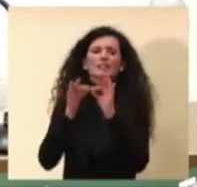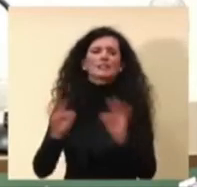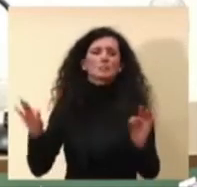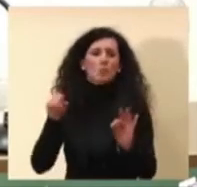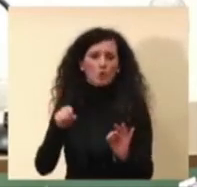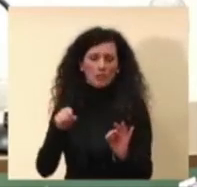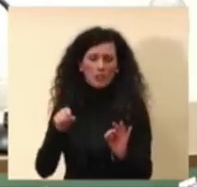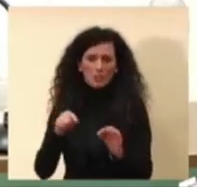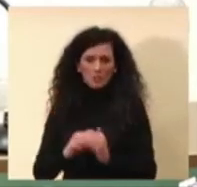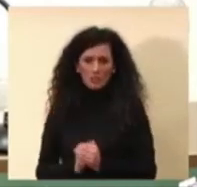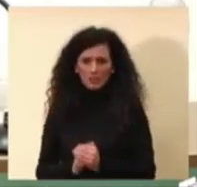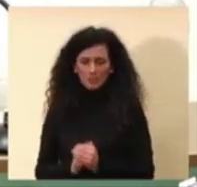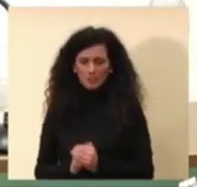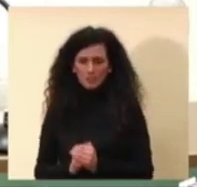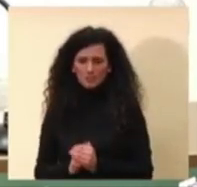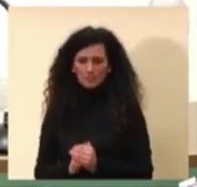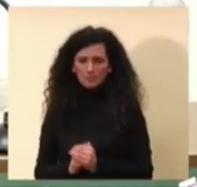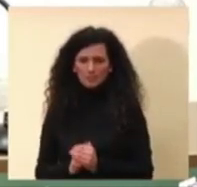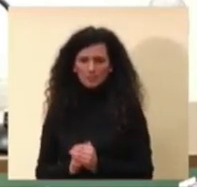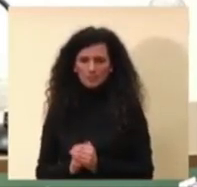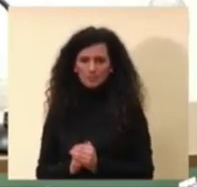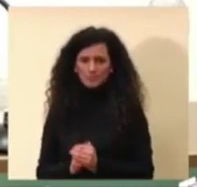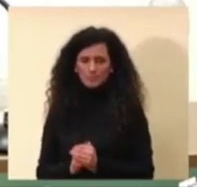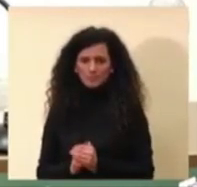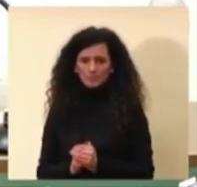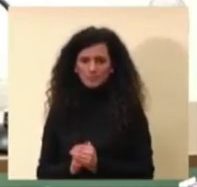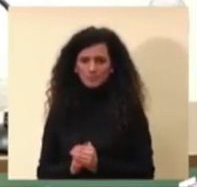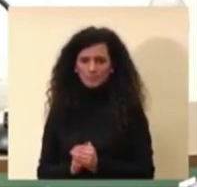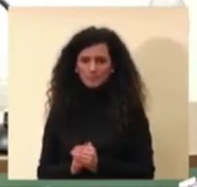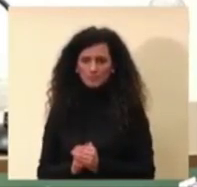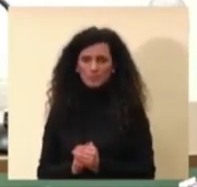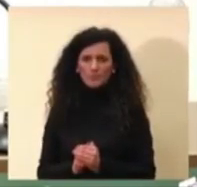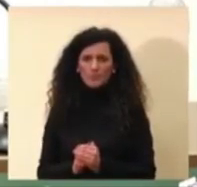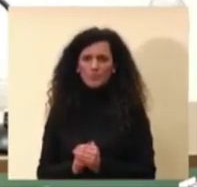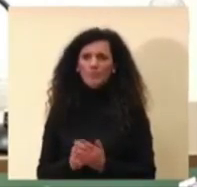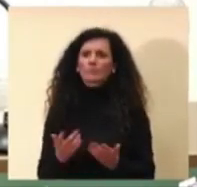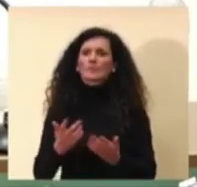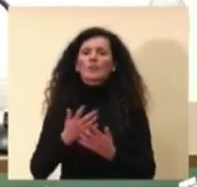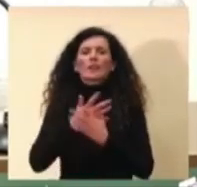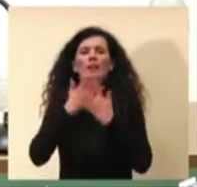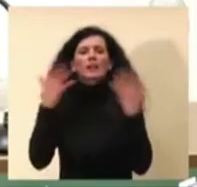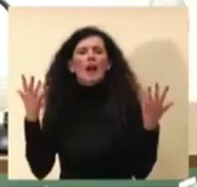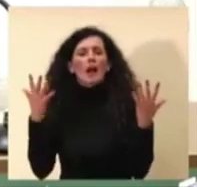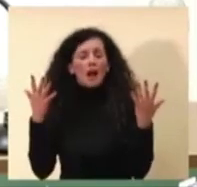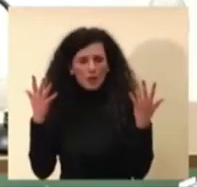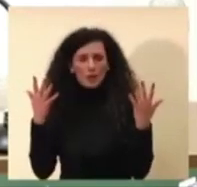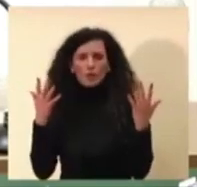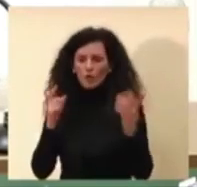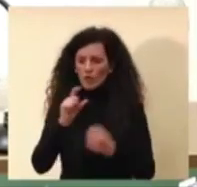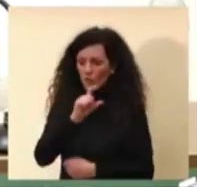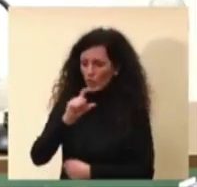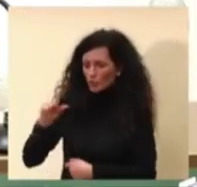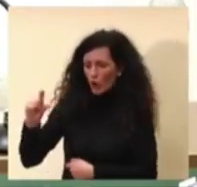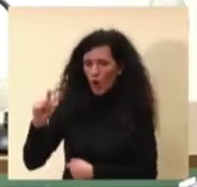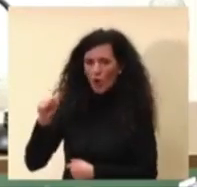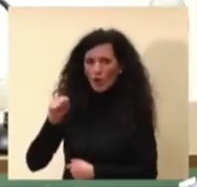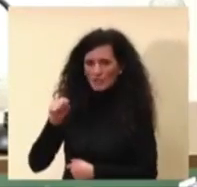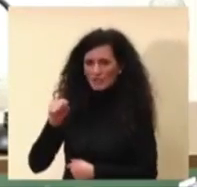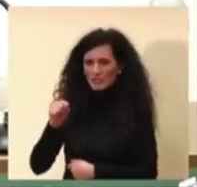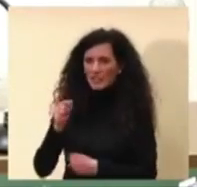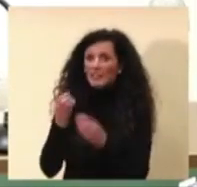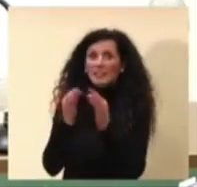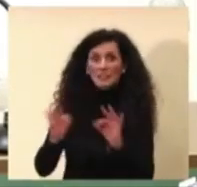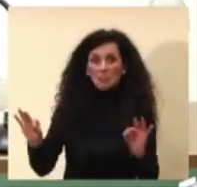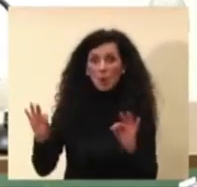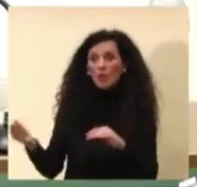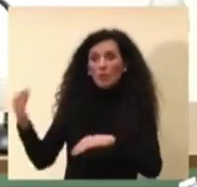si saluta con grande gioia la disponibilità di dosi addizionali e